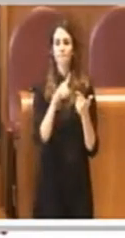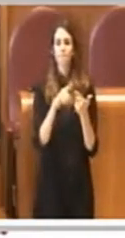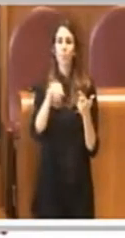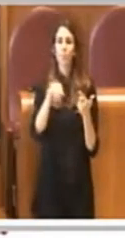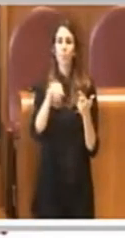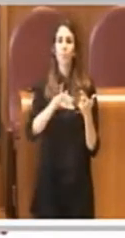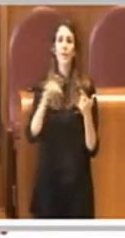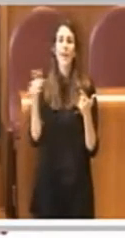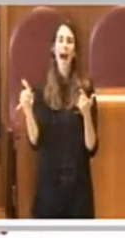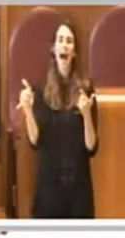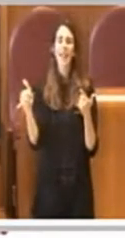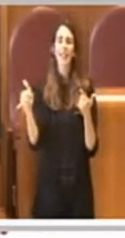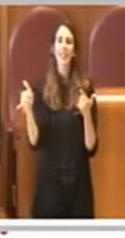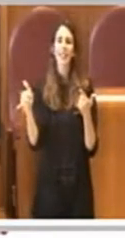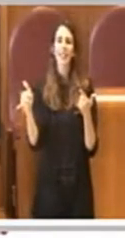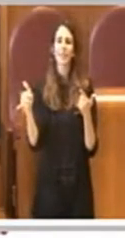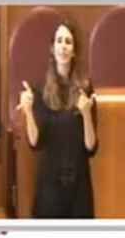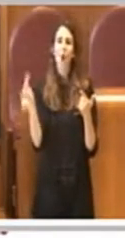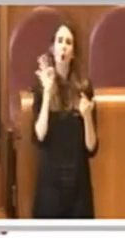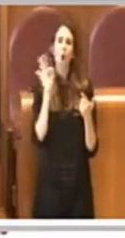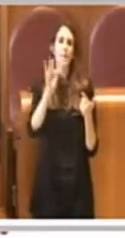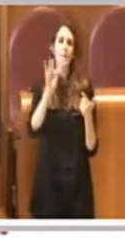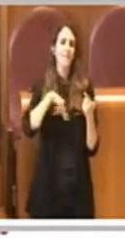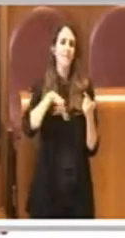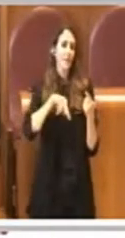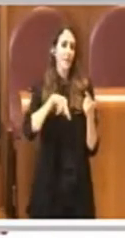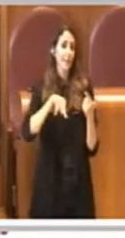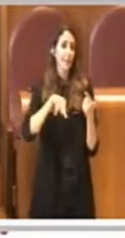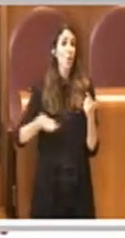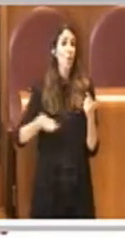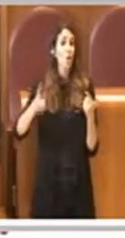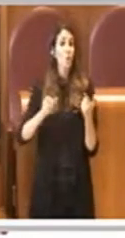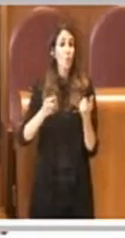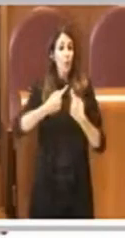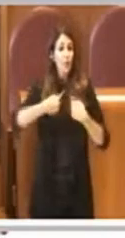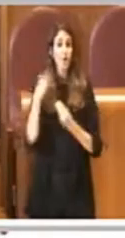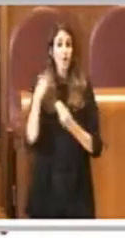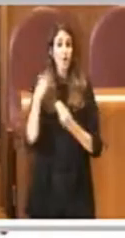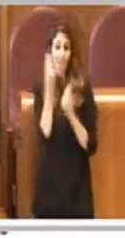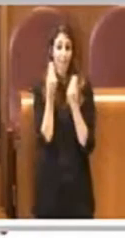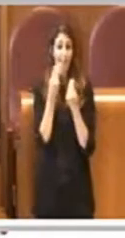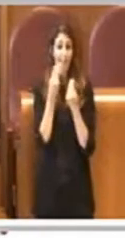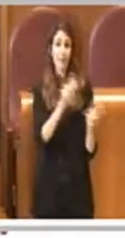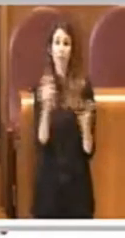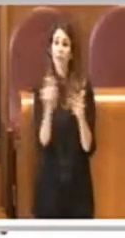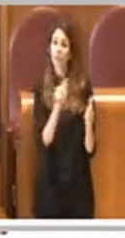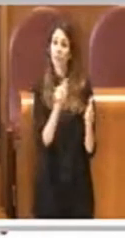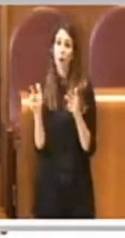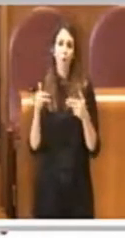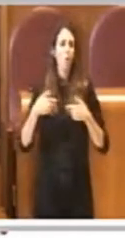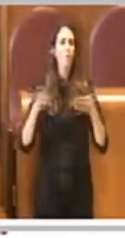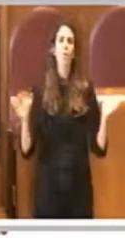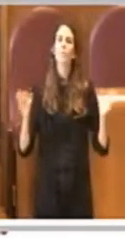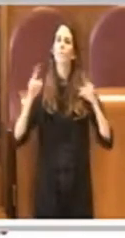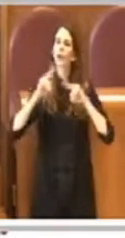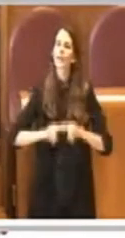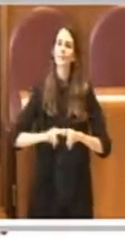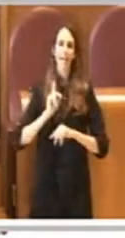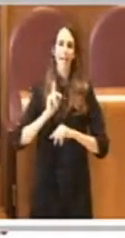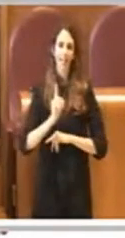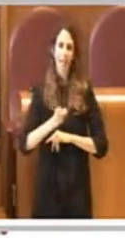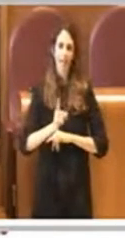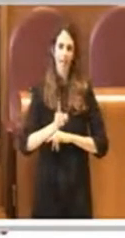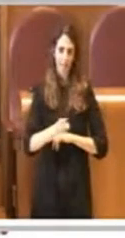intenti di privatizzazione, perché riteniamo che il trasporto debba rimanere pubblico. Dall'altra ha permesso